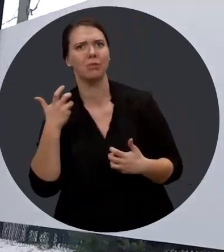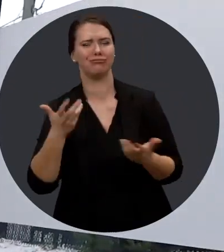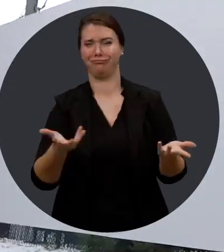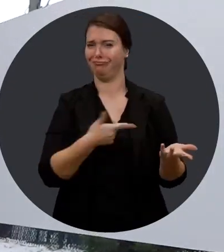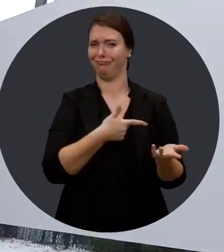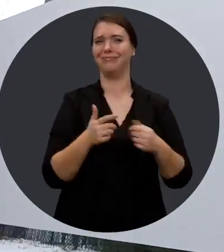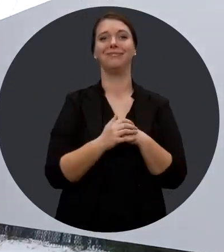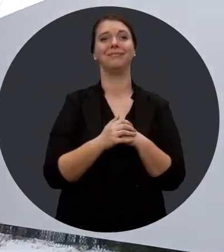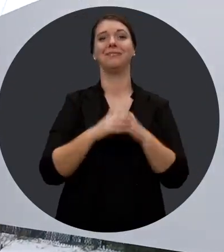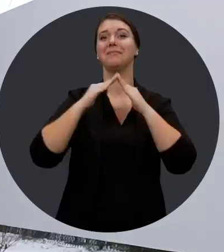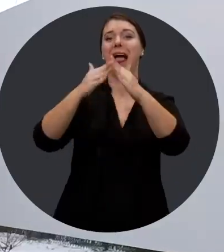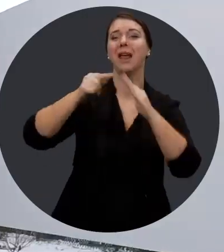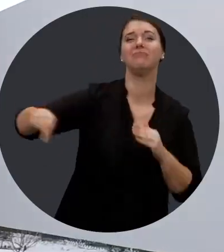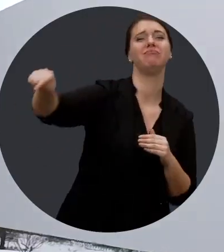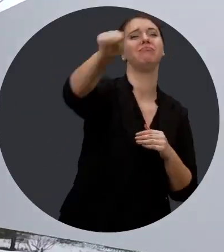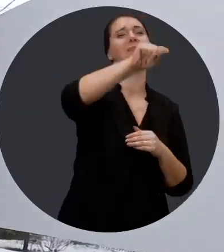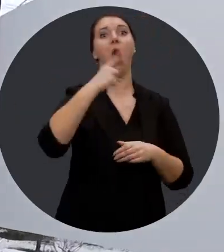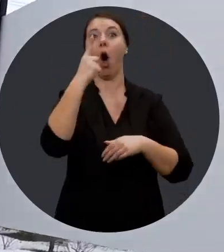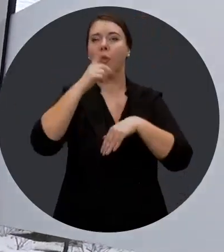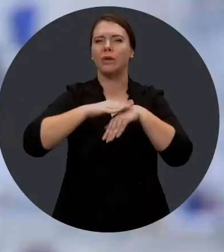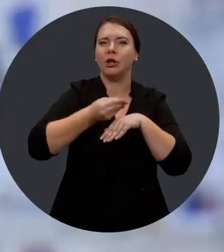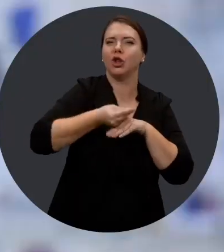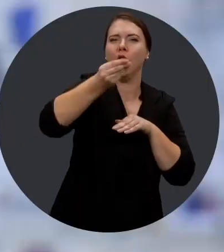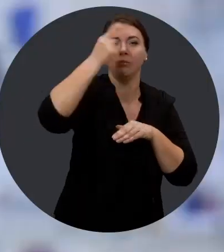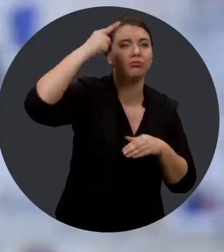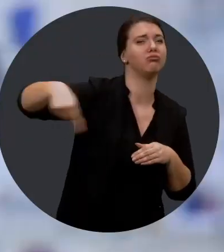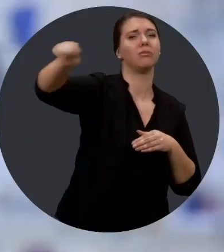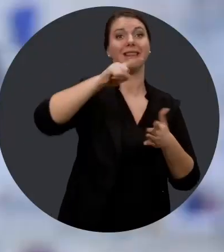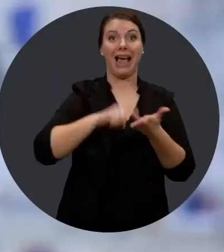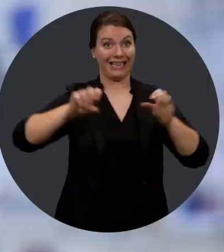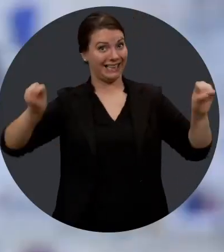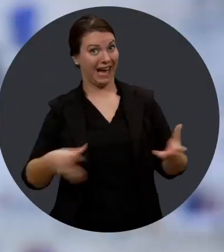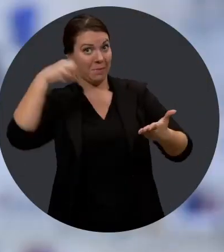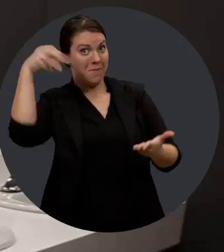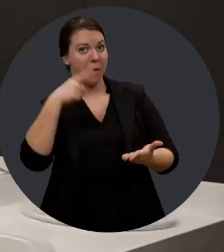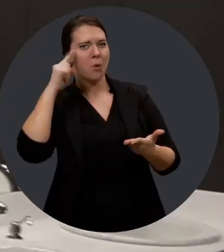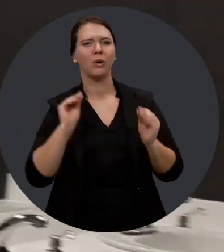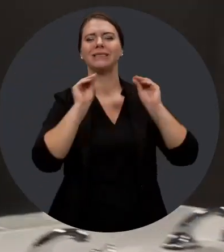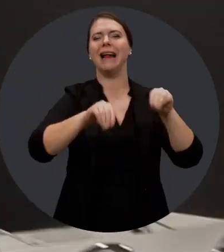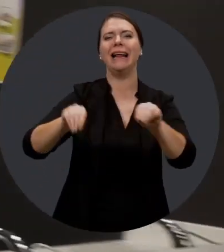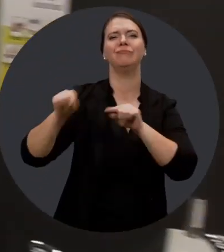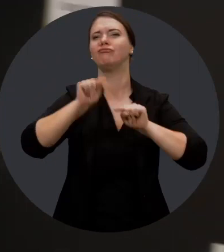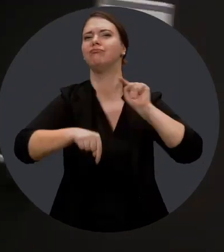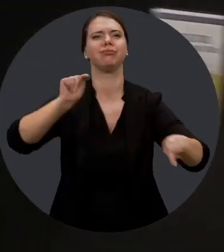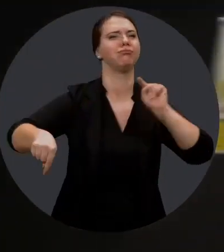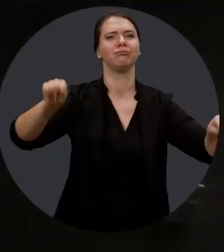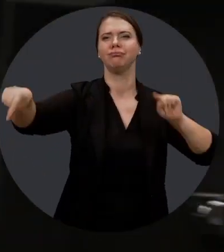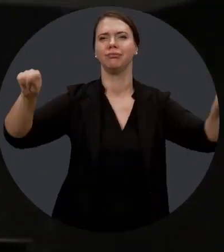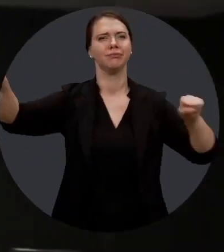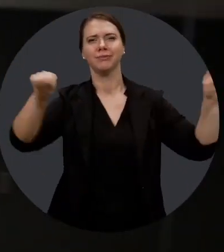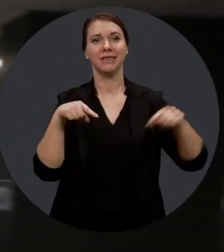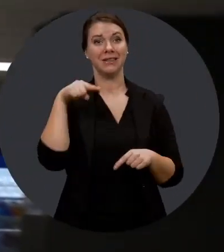les choses si ça ne marchait pas. Un conseil que je donnerais aux municipalités,'est lorsqu'il l'élaboration du plan